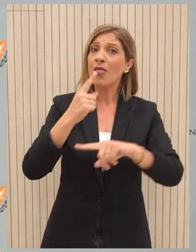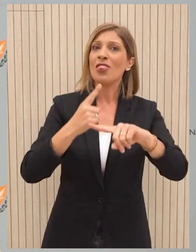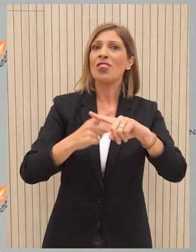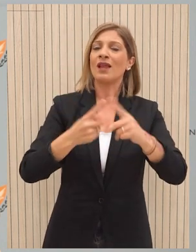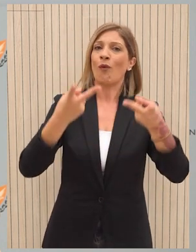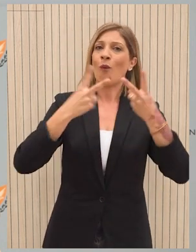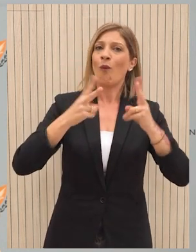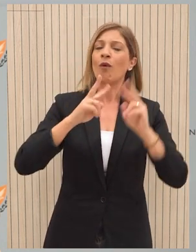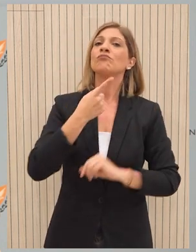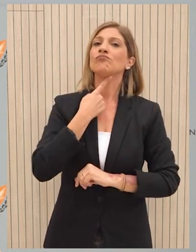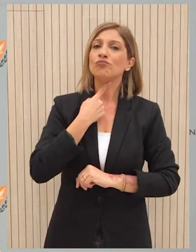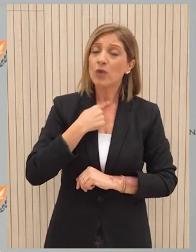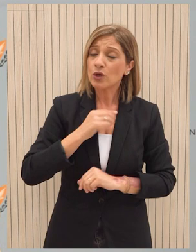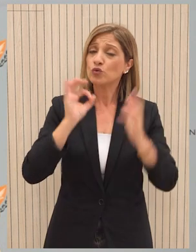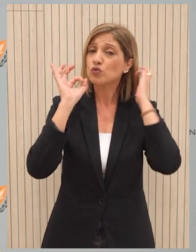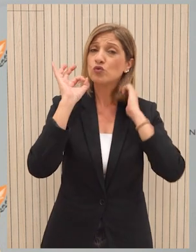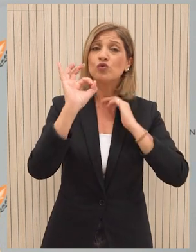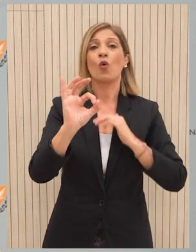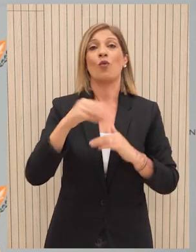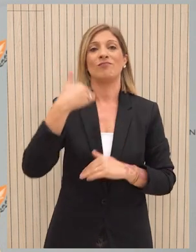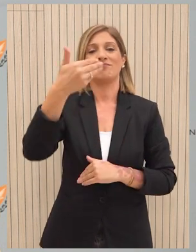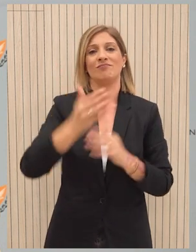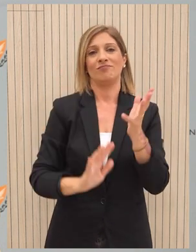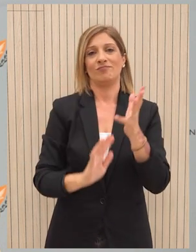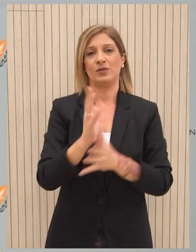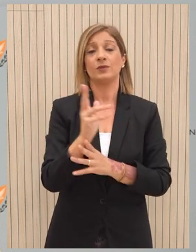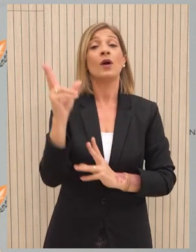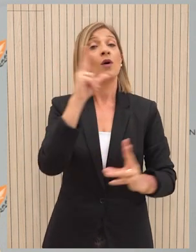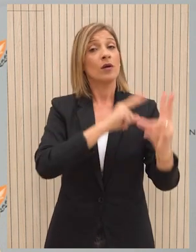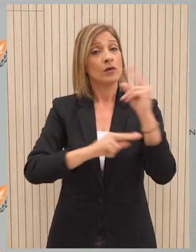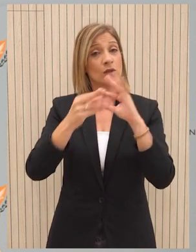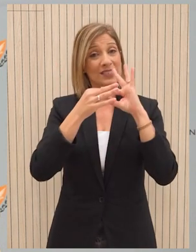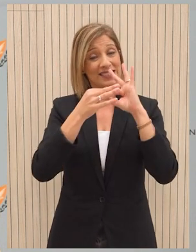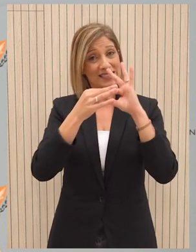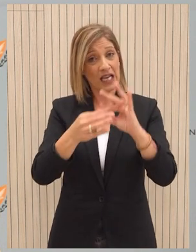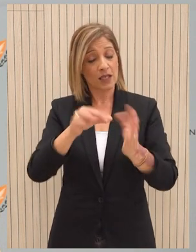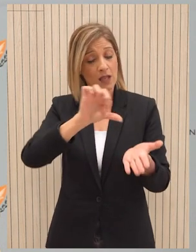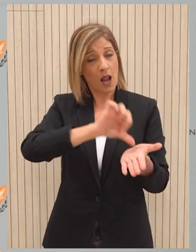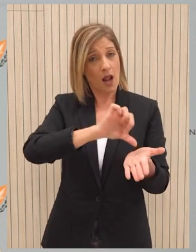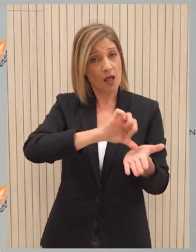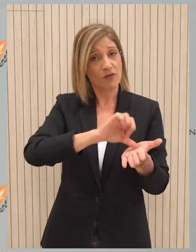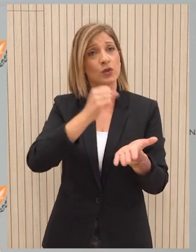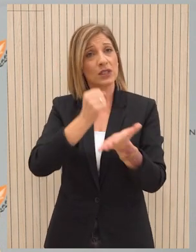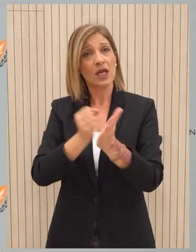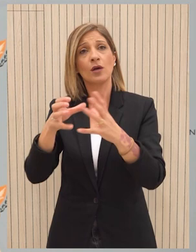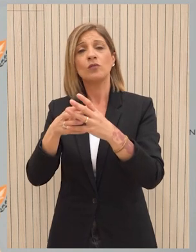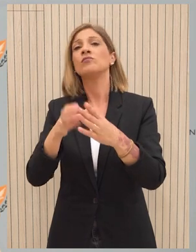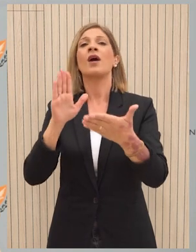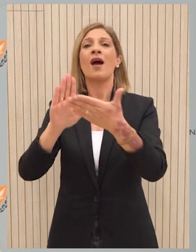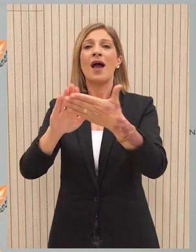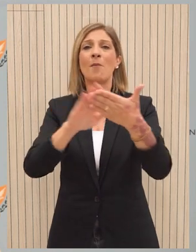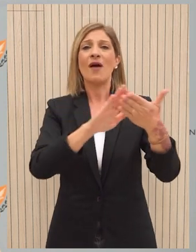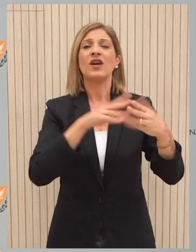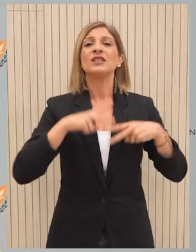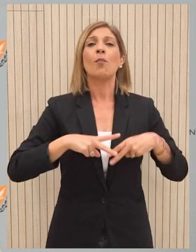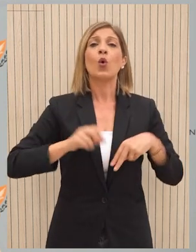ανταπόκρισης και στόχος είναι να περάσει στο επόμενο στάδιο. Οι διαβολεύσεις συνεχίζονται τόσο στη Λευκοσία όσο και μέσω των συνεχιζόμενων επαφών του